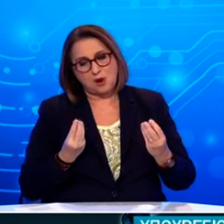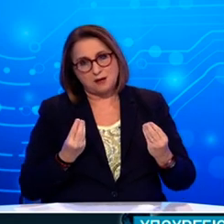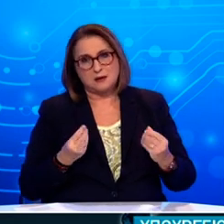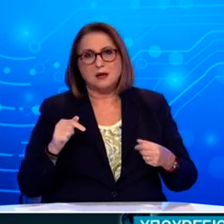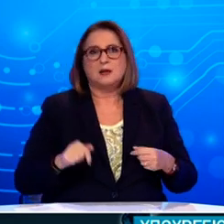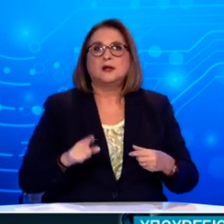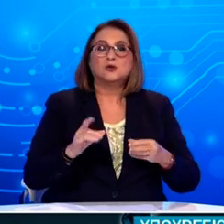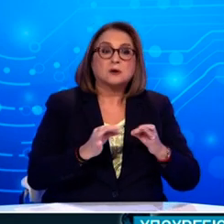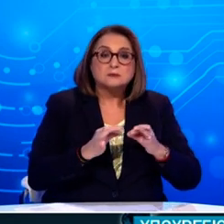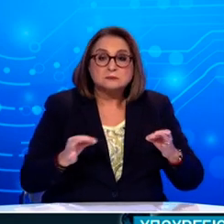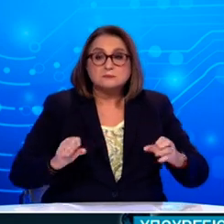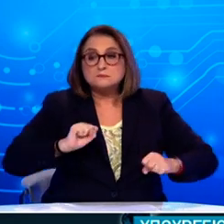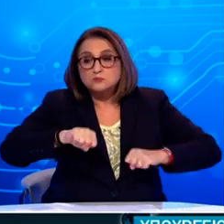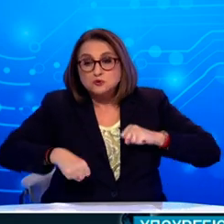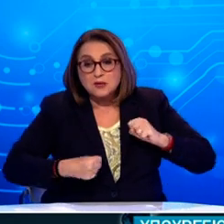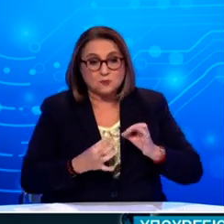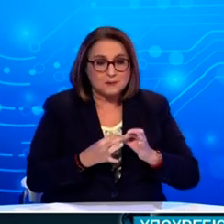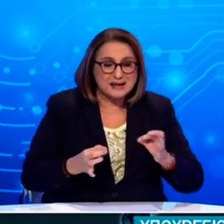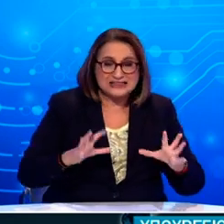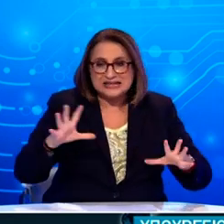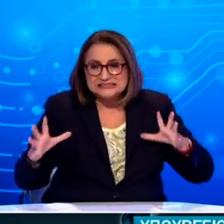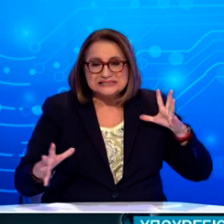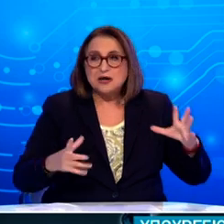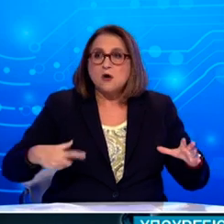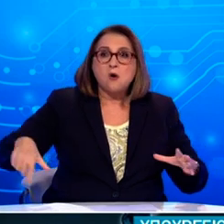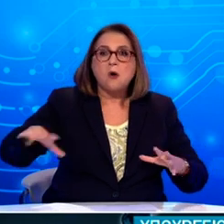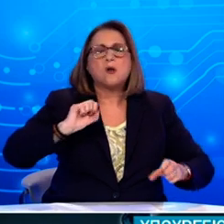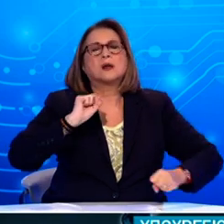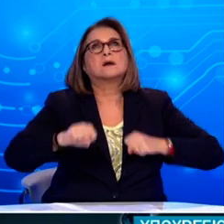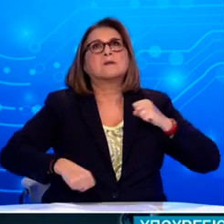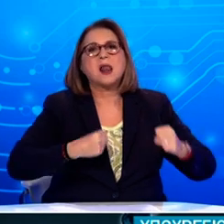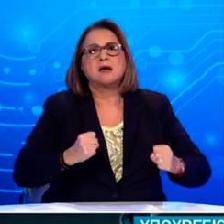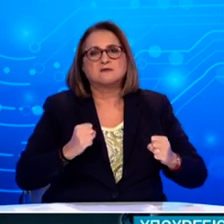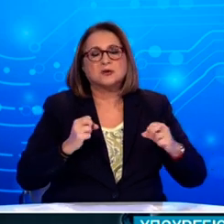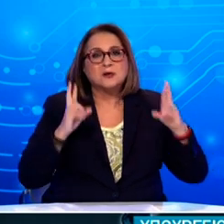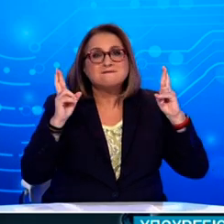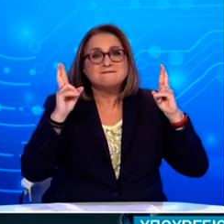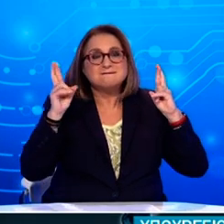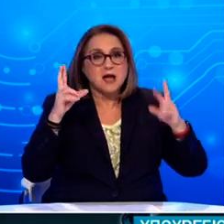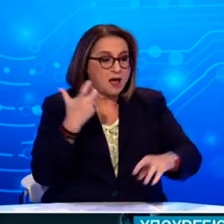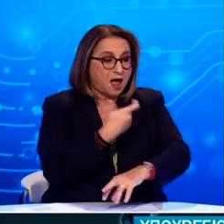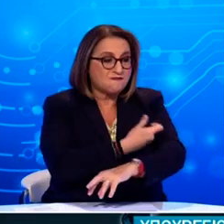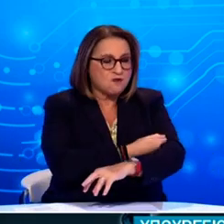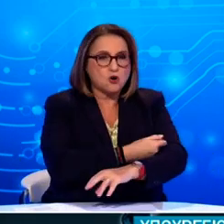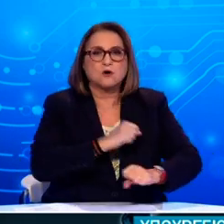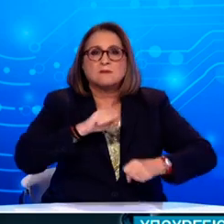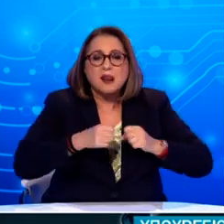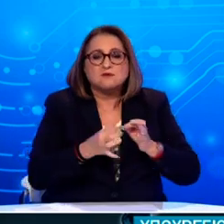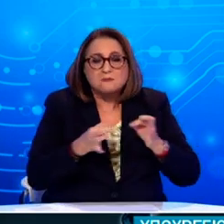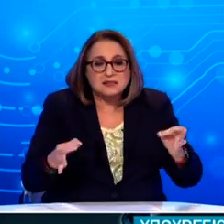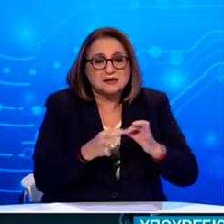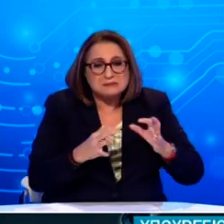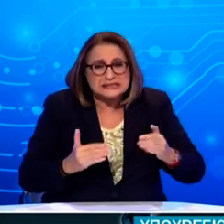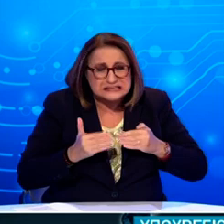σε προσπάθεια να βρουν την ισορροπία τους μέχρι την έλευση του εμβολίου. Το βασικό σημείο σε αυτή τη φάση λοιπόν είναι